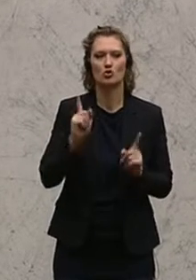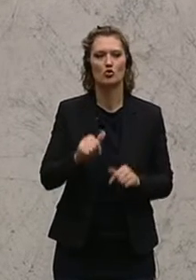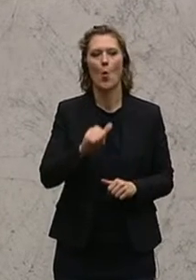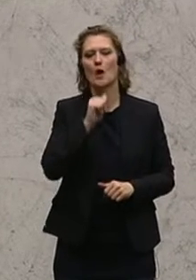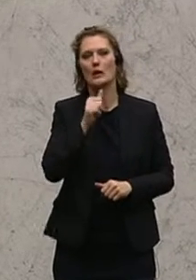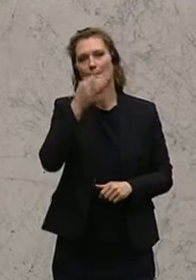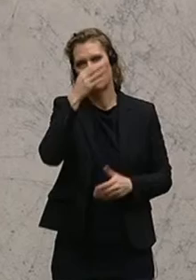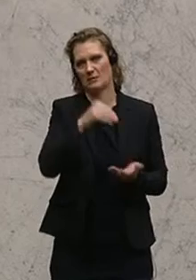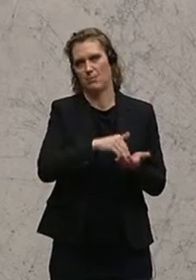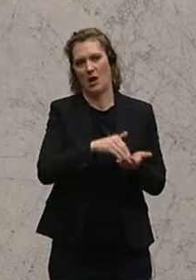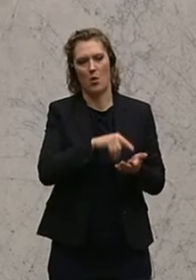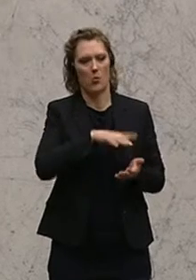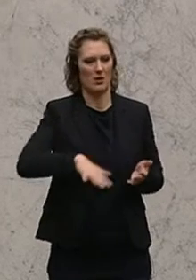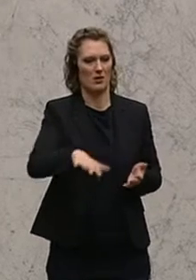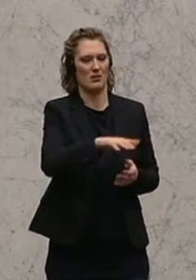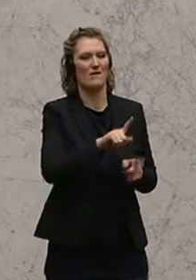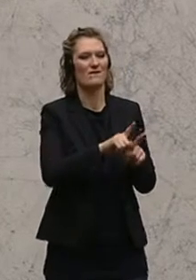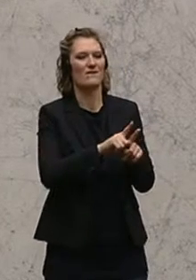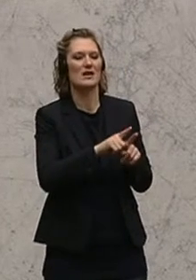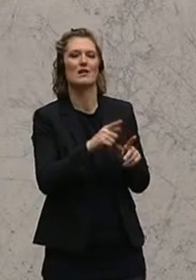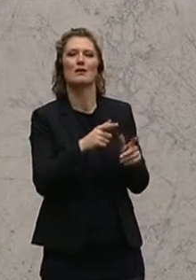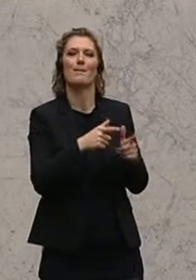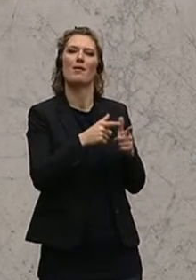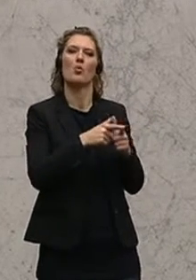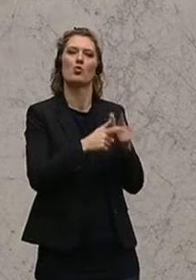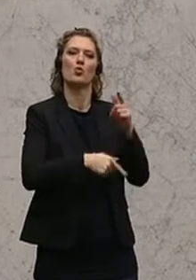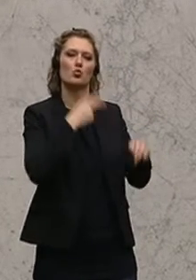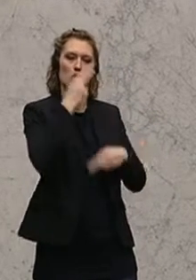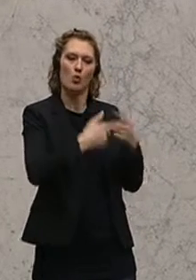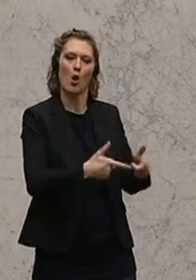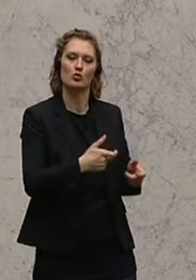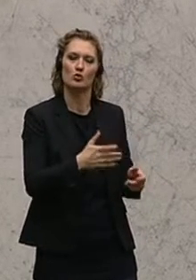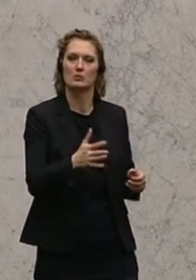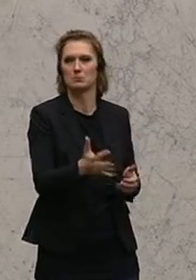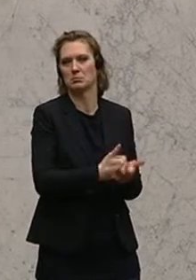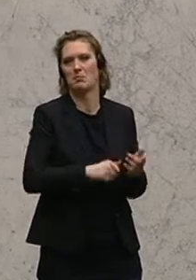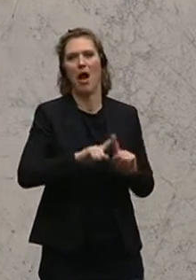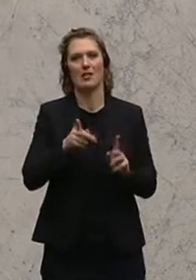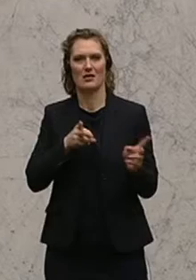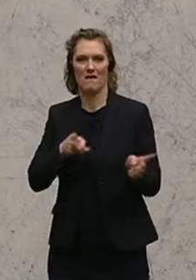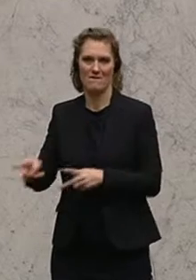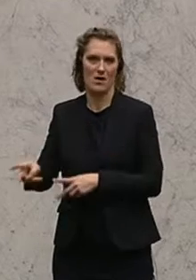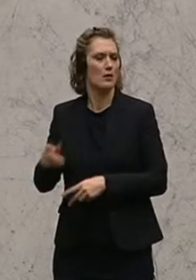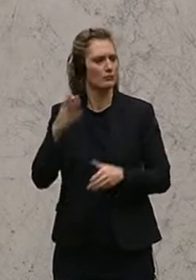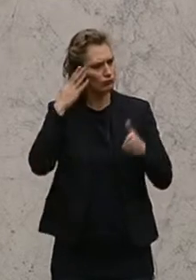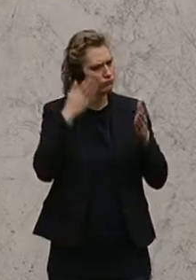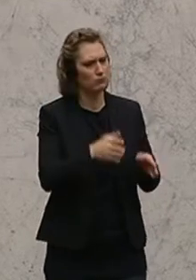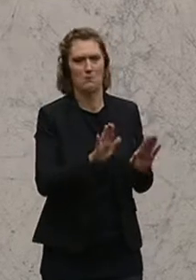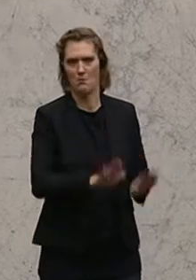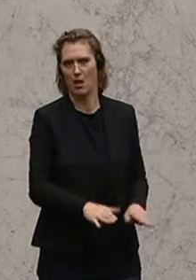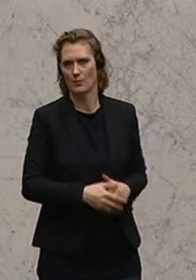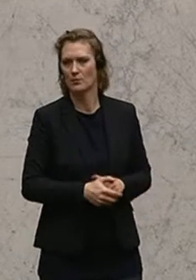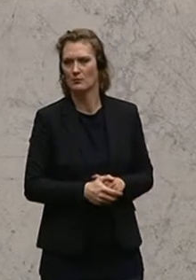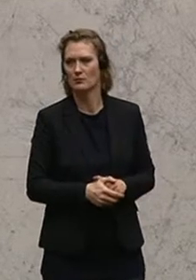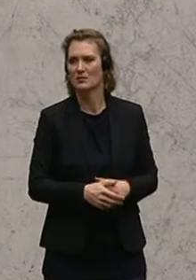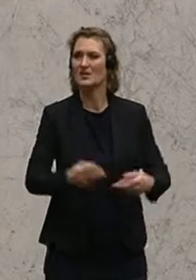einer missbräuchlichen Verwendung dieses Instrumentesuntersuchungsausschusses kommt. Ich glaube aber, dass wir trotzdem ganz explizit aufpassen müssen, dass das